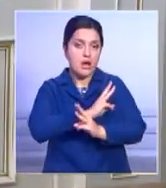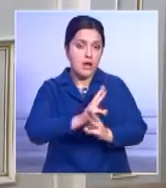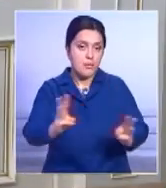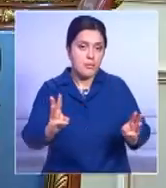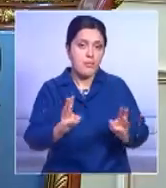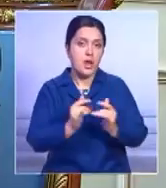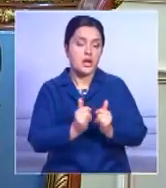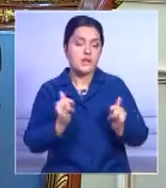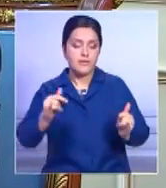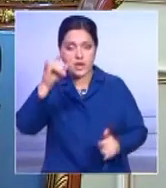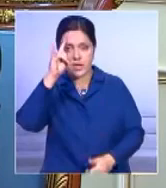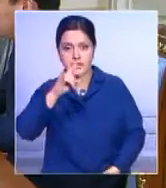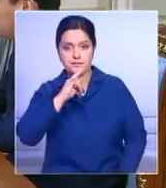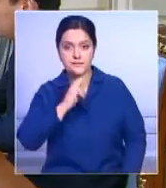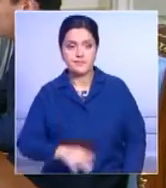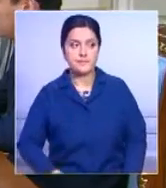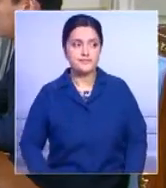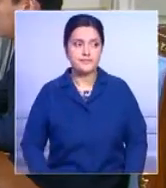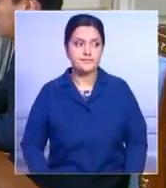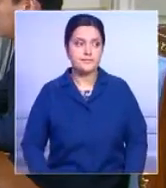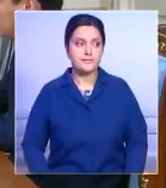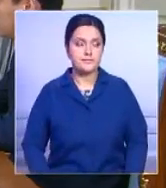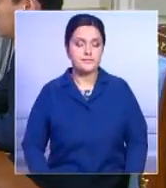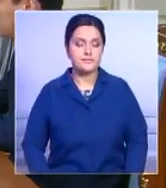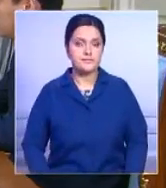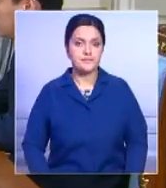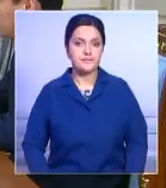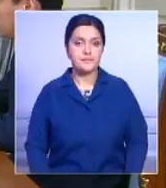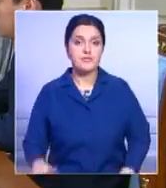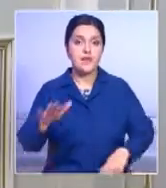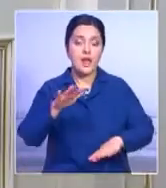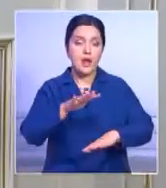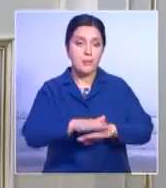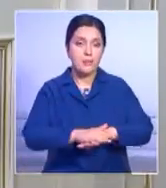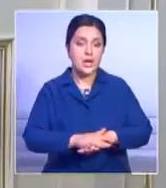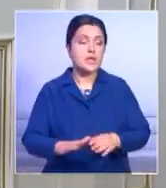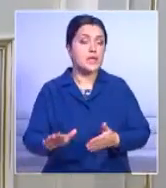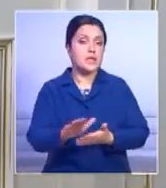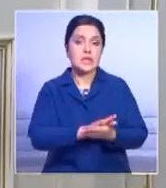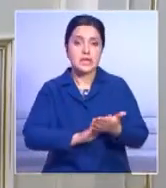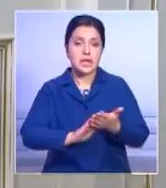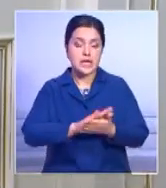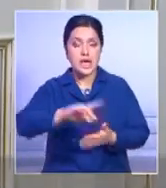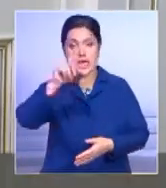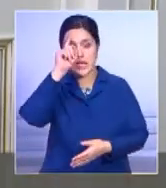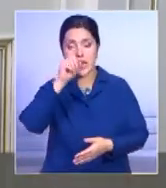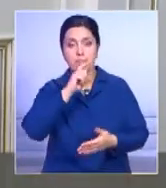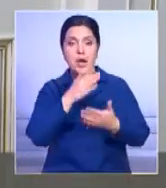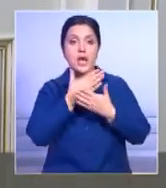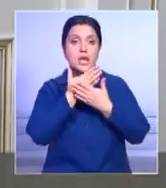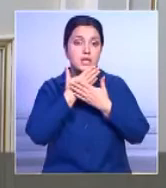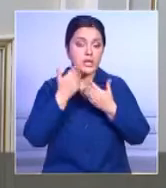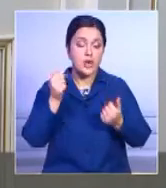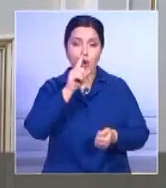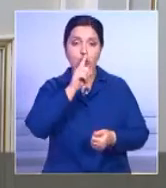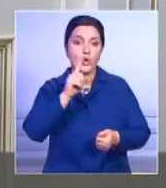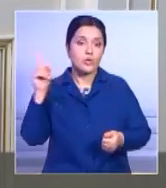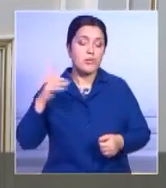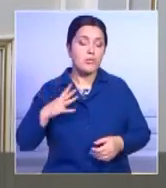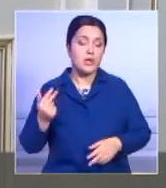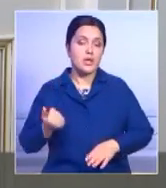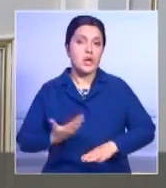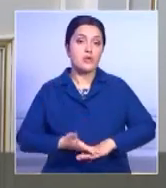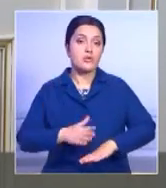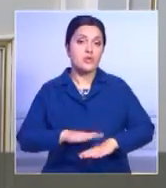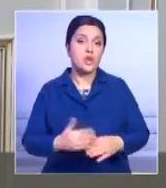развития страны. Сегодня во всех банках уже никаких непониманий нет. Если это мы наблюдали год назад, то